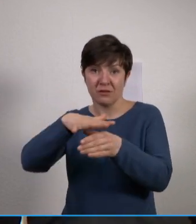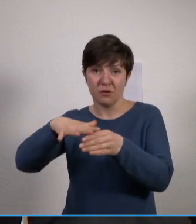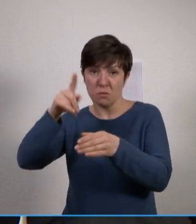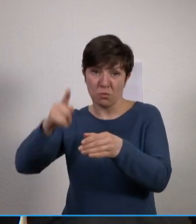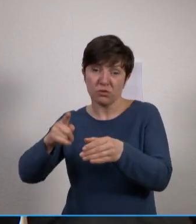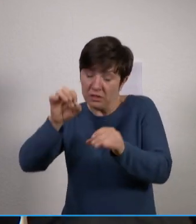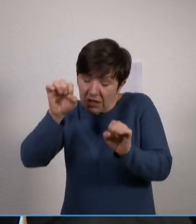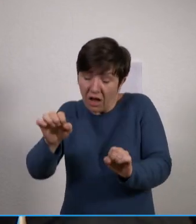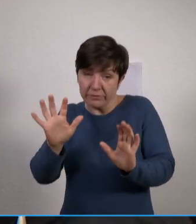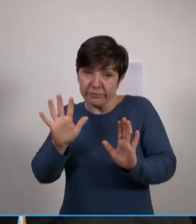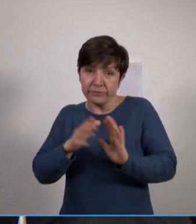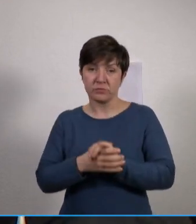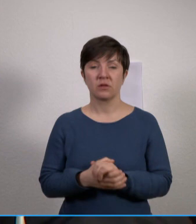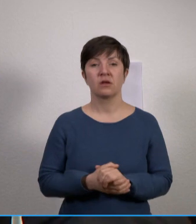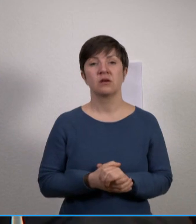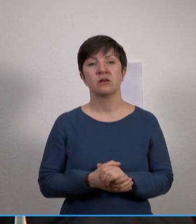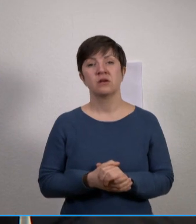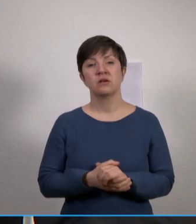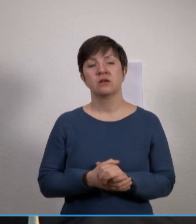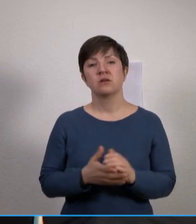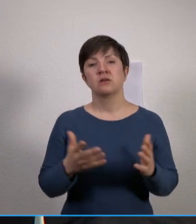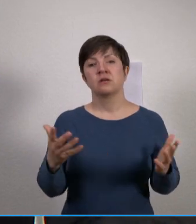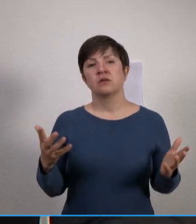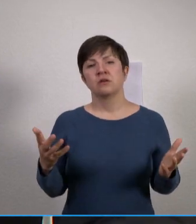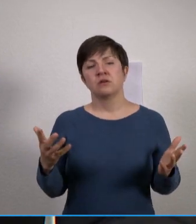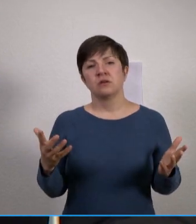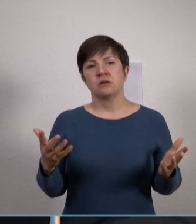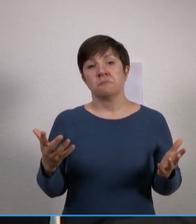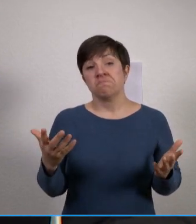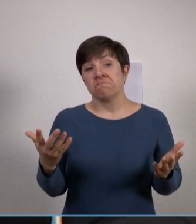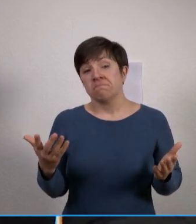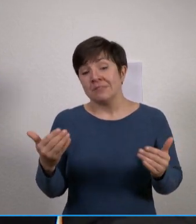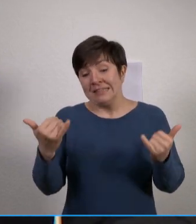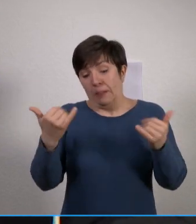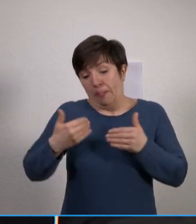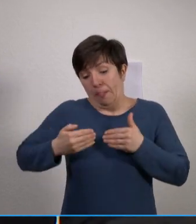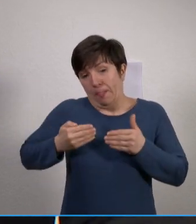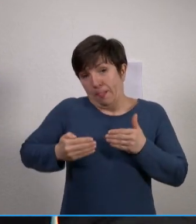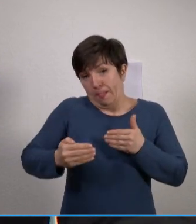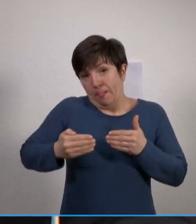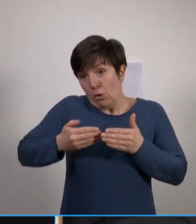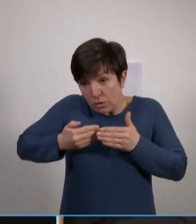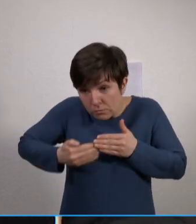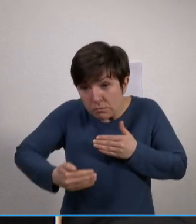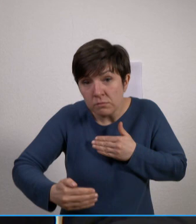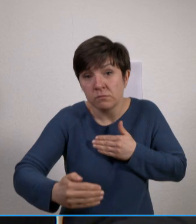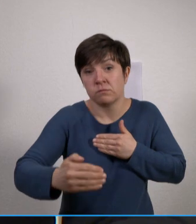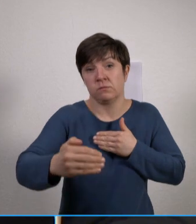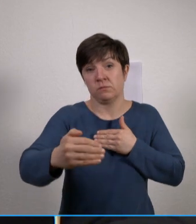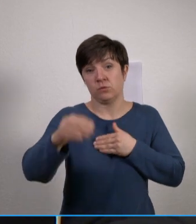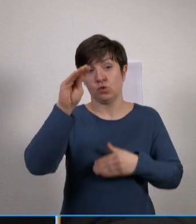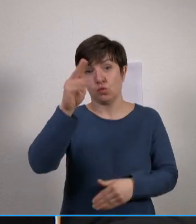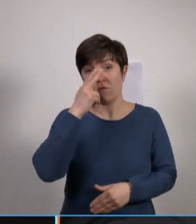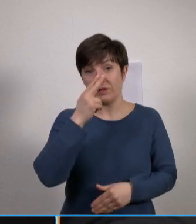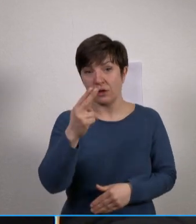auch dem der nahen und mittleren, und wir wollen es ja nicht hoffen, aber möglicherweise auch fernen Zukunft. Inzwischen sind mehr als 1,5 Millionen Menschen